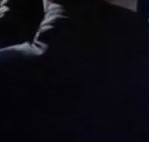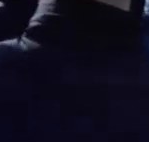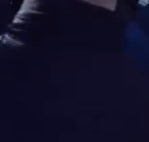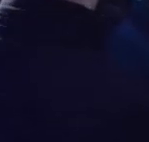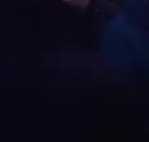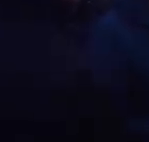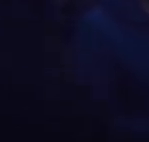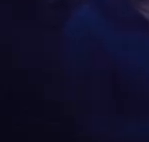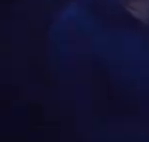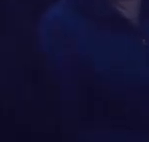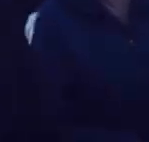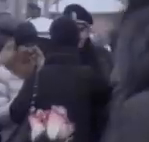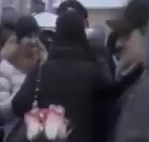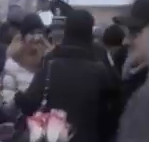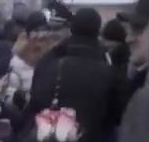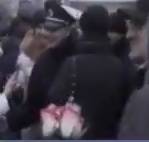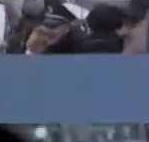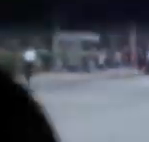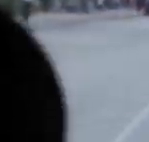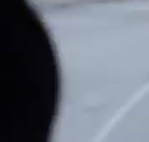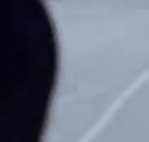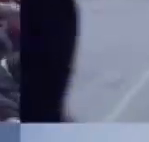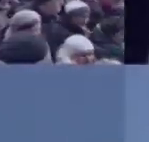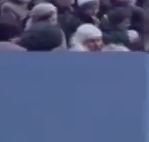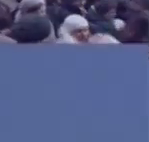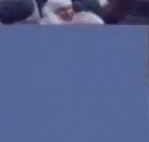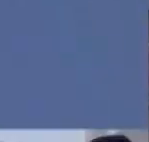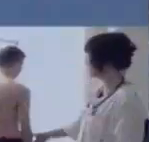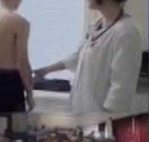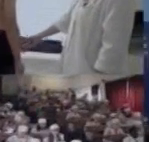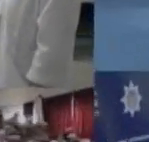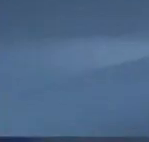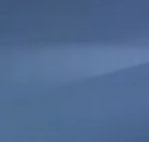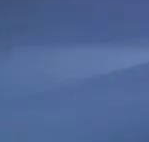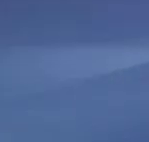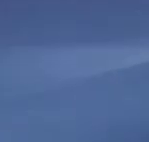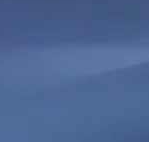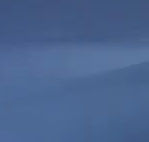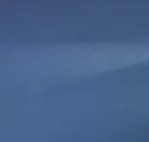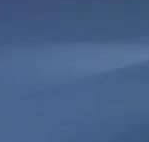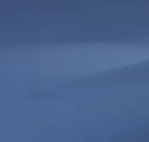Дивіться о 20.40.